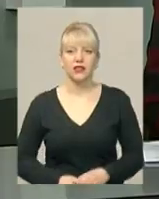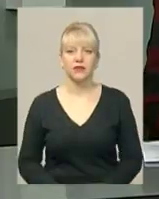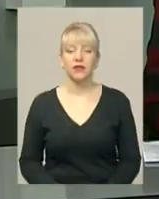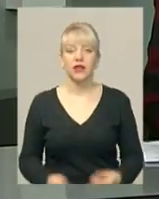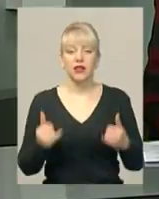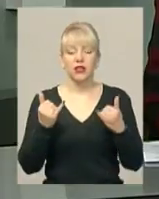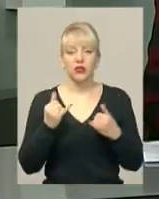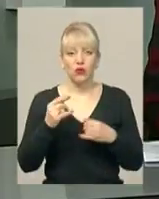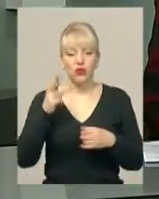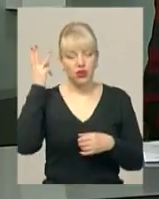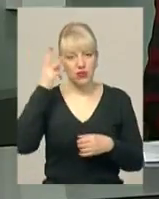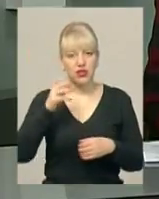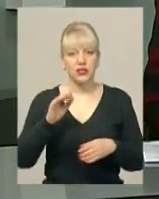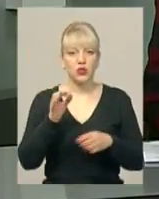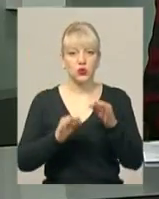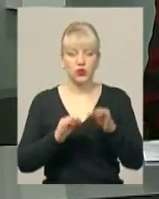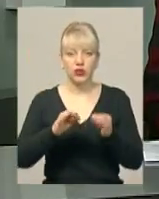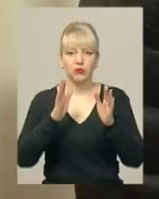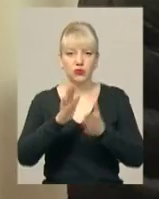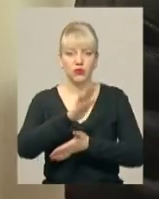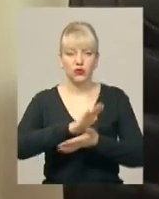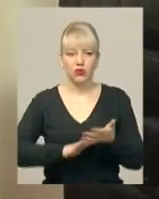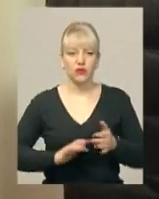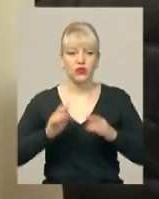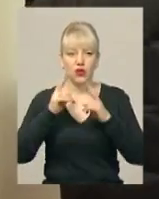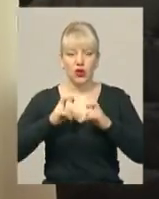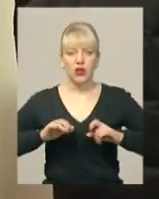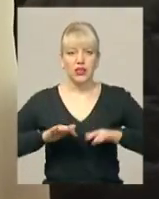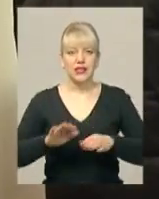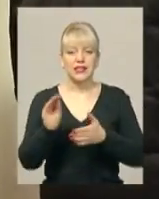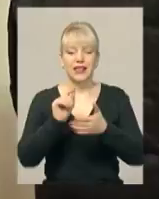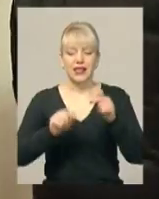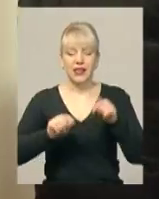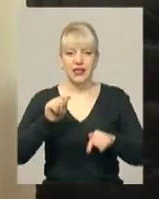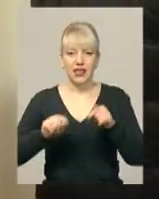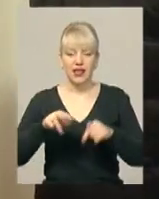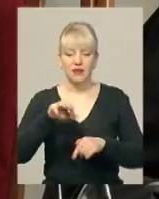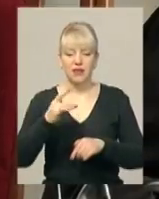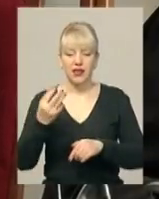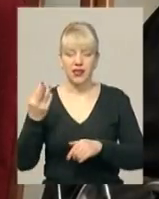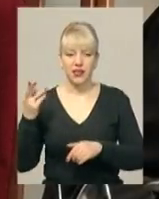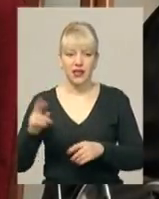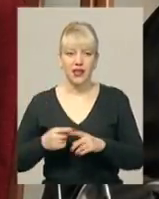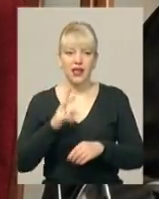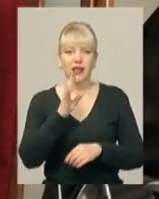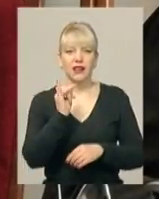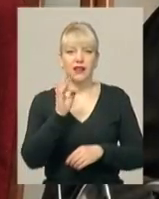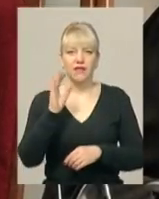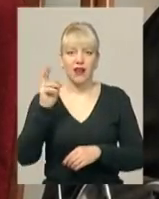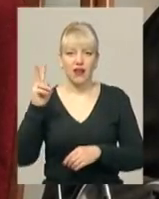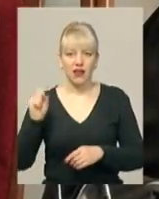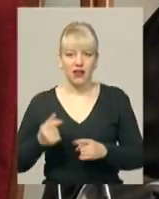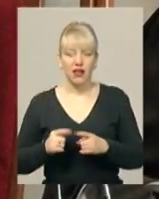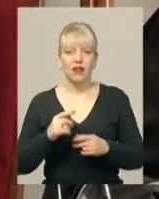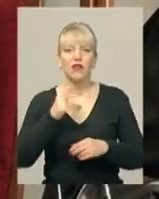Сьогодні у Хмельницькому міськрайонному суді продовжать розгляд справи секретаря мерії Михайла Кривака. На нинішнє засідання чекають обвинуваченого та